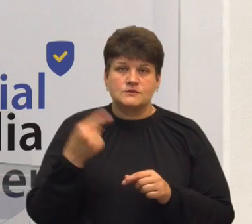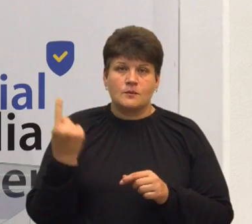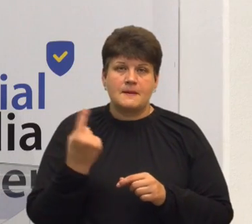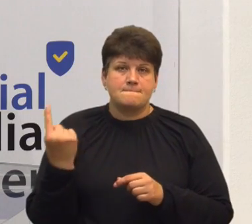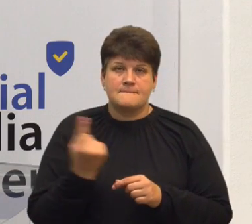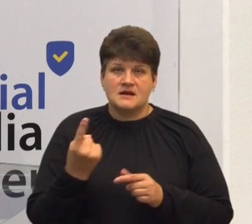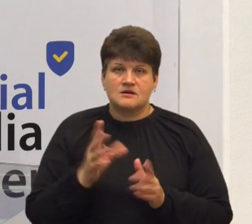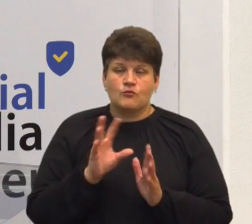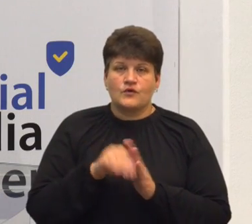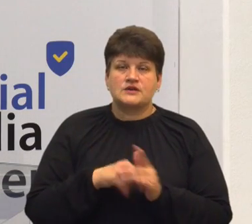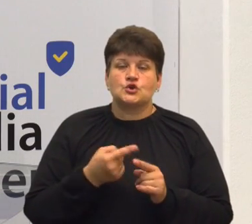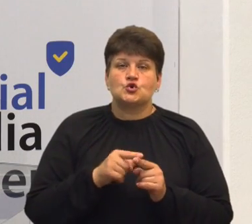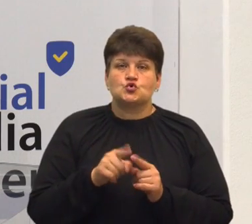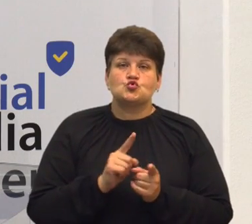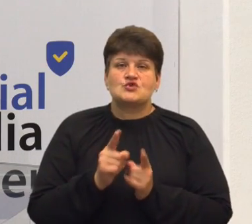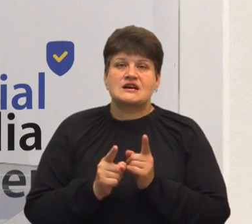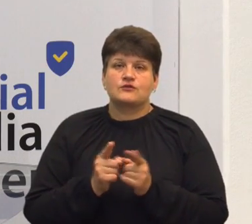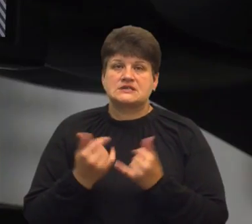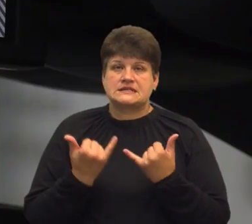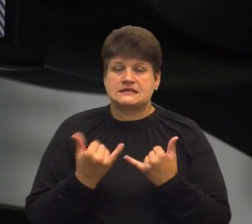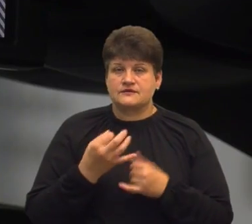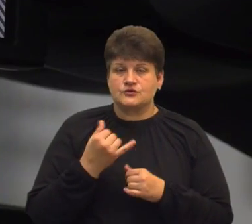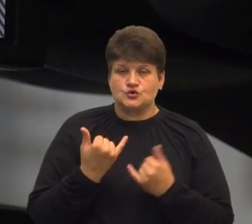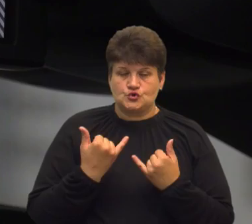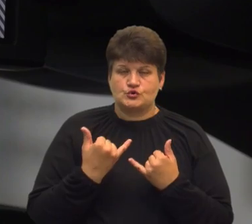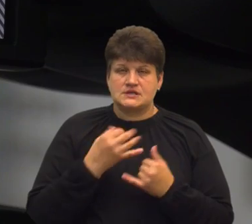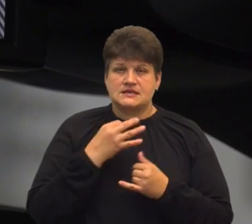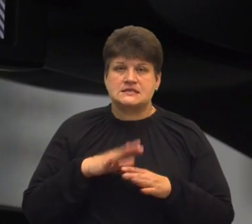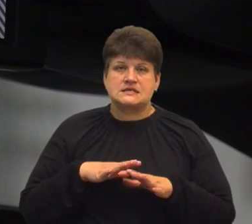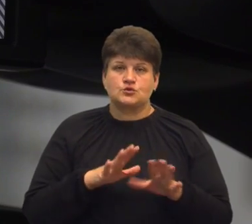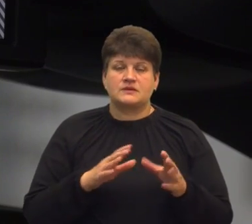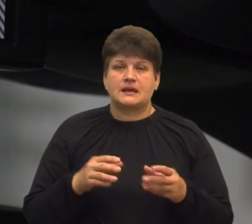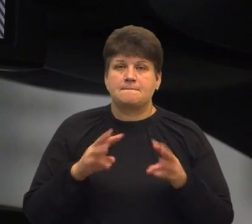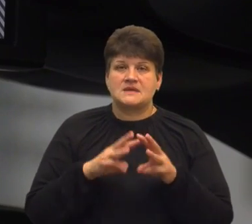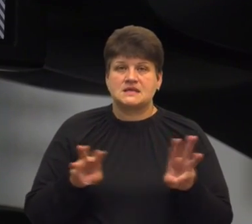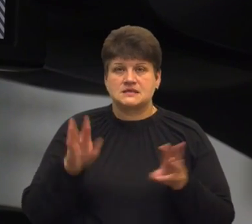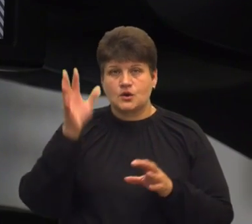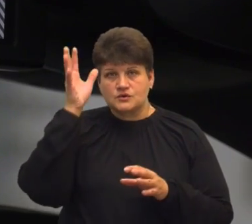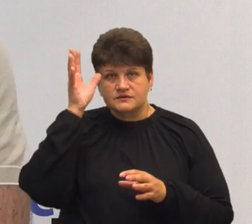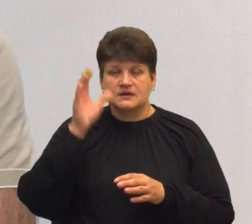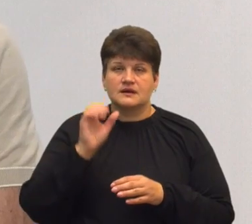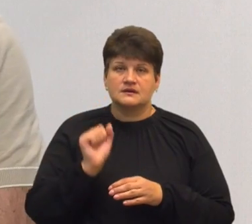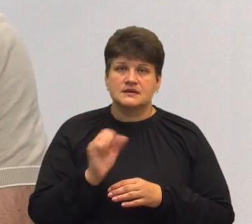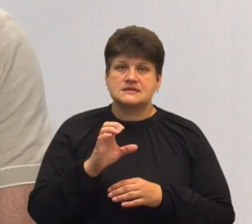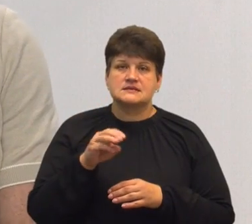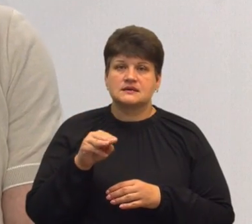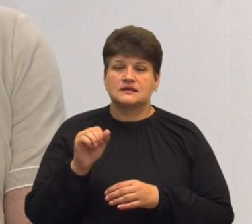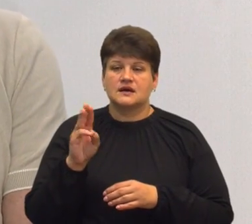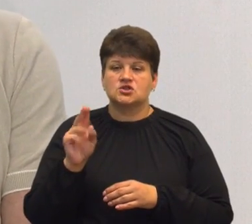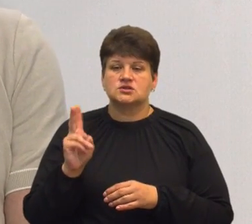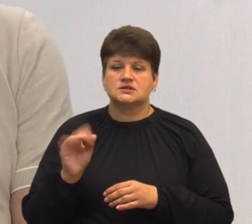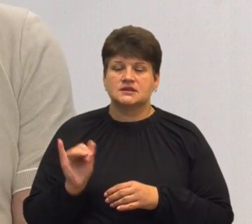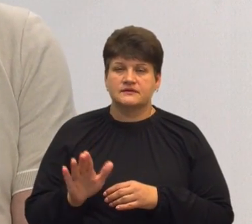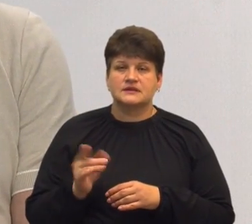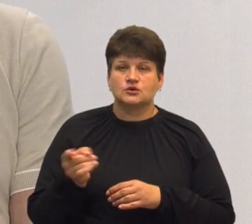впроваджують цю реформу, розповів сьогодні на брифінгу заступник міністра освіти і науки України Андрій Сташків. Тернопільська область –